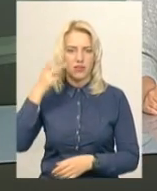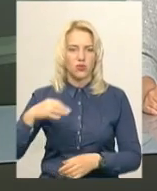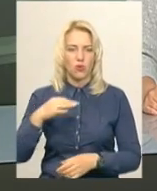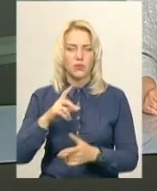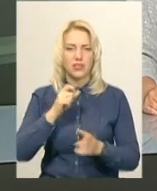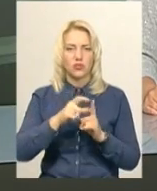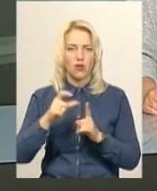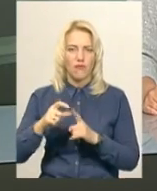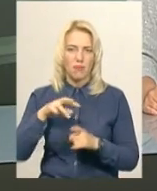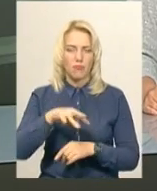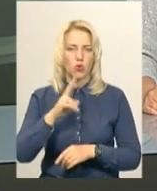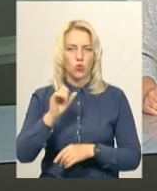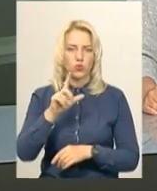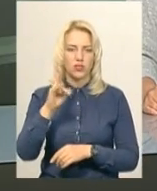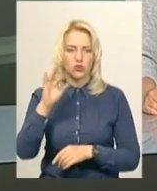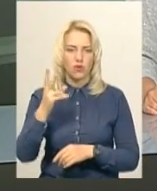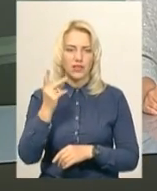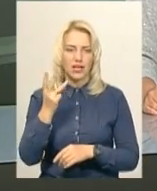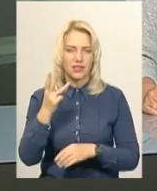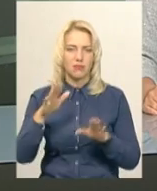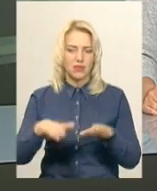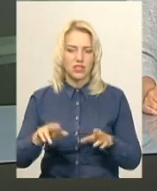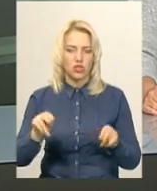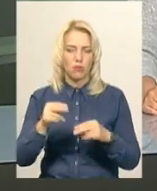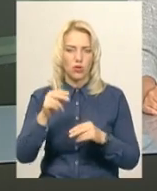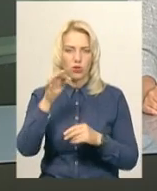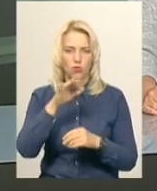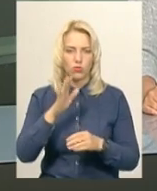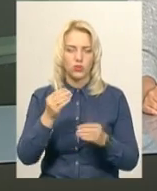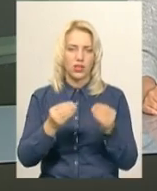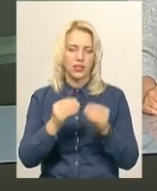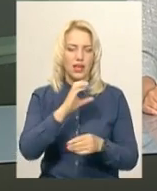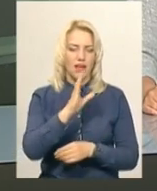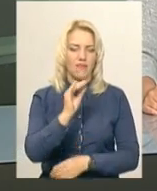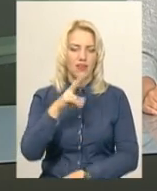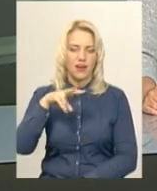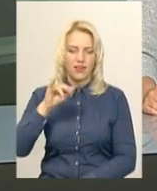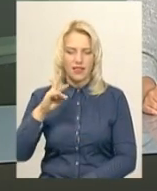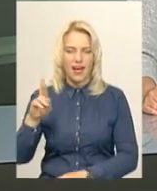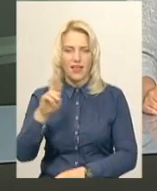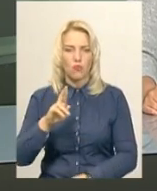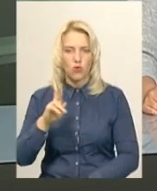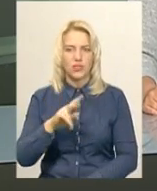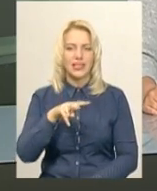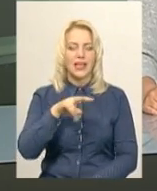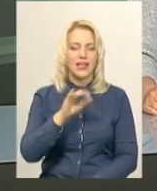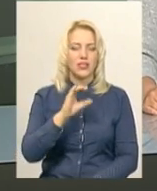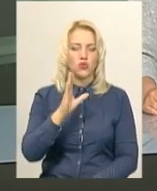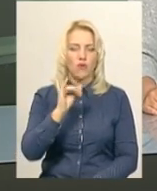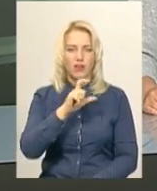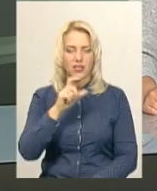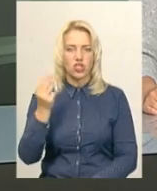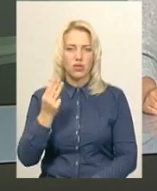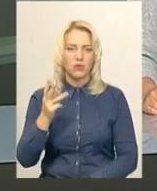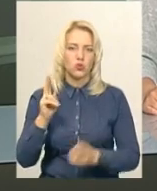За словами Миколи Кузнєцова, за третє місце Чемпіонату області гратимуть «Евеліна» з Ярмолинців та «Лісіник» з Шепетівки. Зустрічі планують